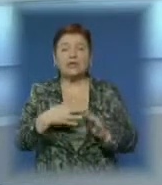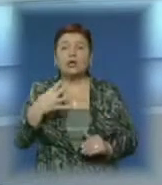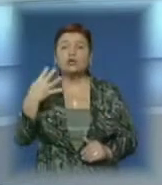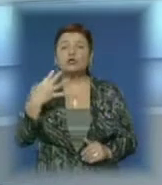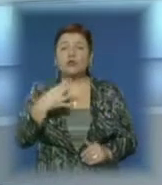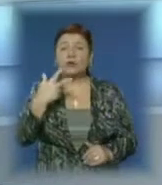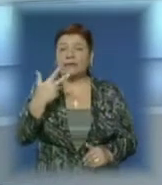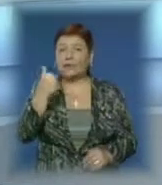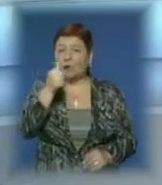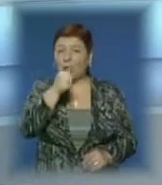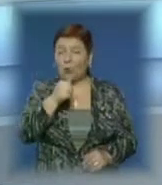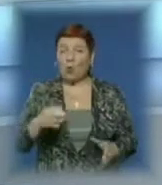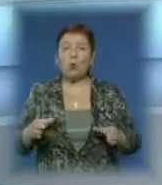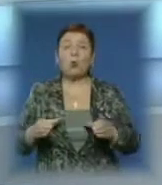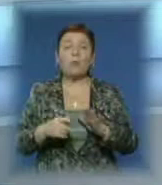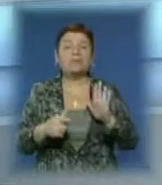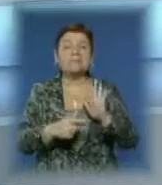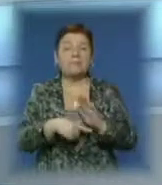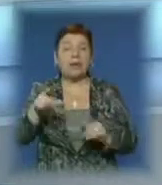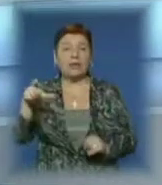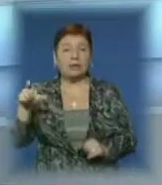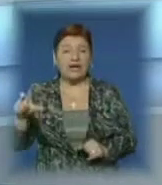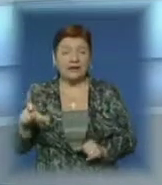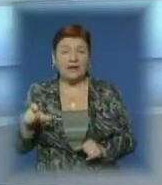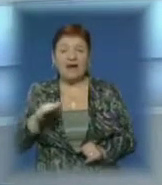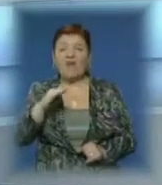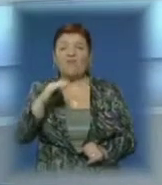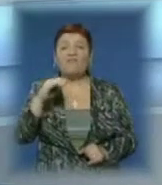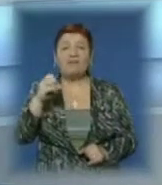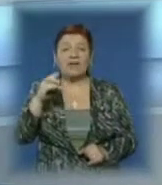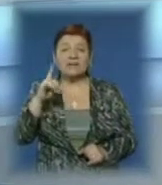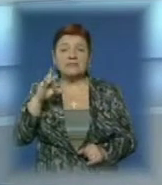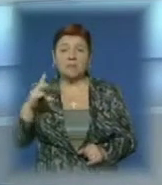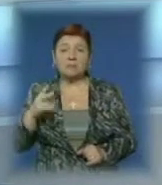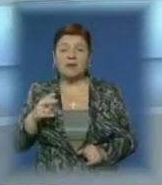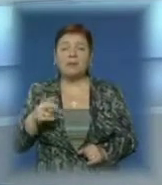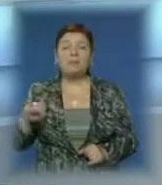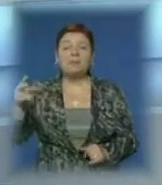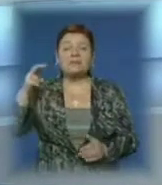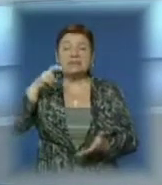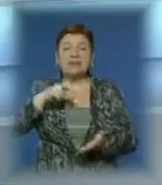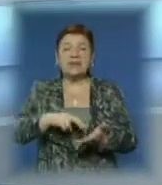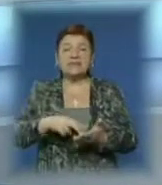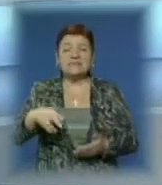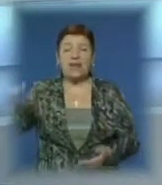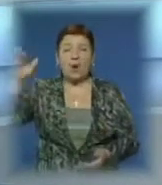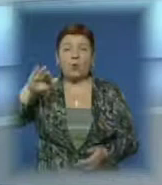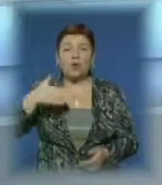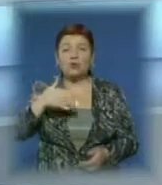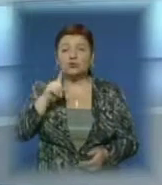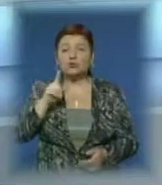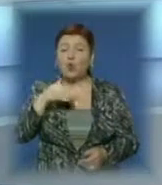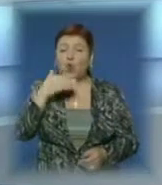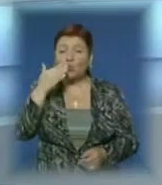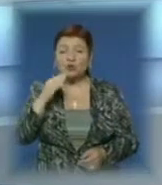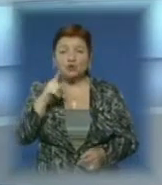року група із семи людей, очолювана Ференцом Патакі, приземлилася на горі Менчул, що на Хущині. Що вдалося